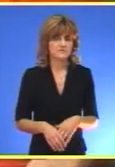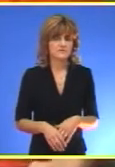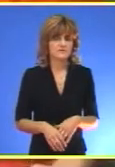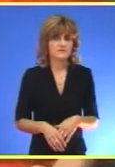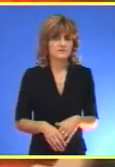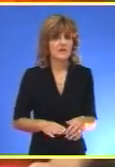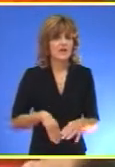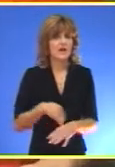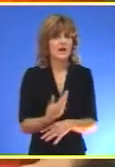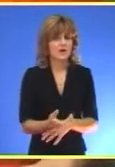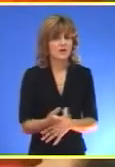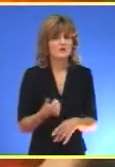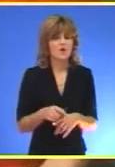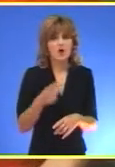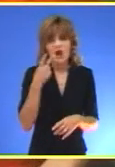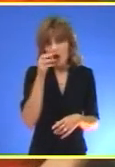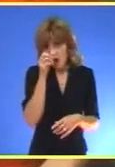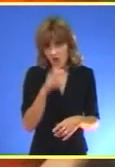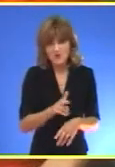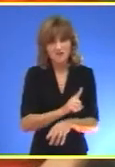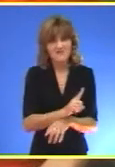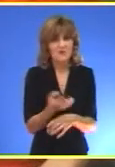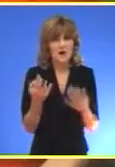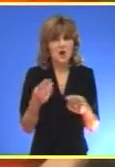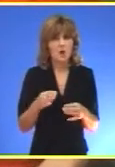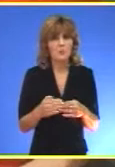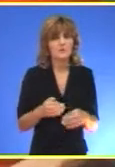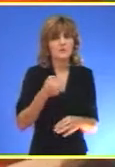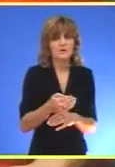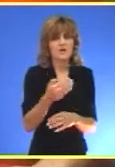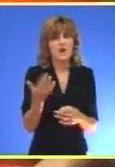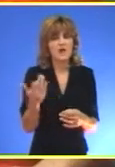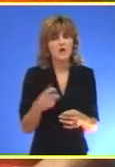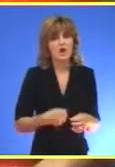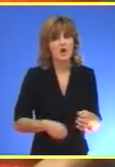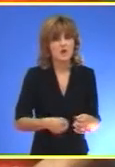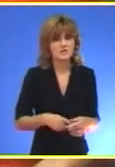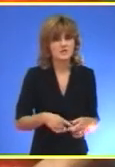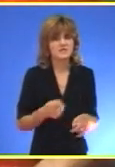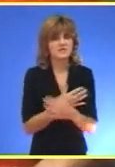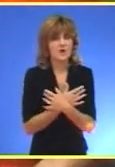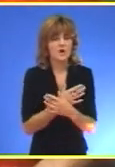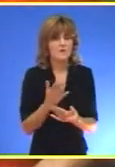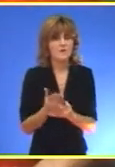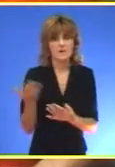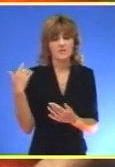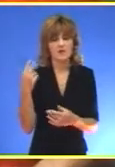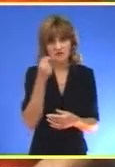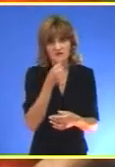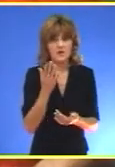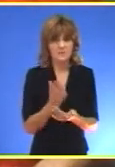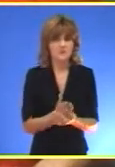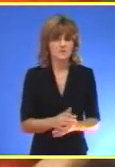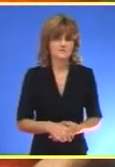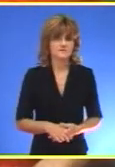Nakon što je zbog loših vremenskih prilika nekoliko puta odložen, dugo očekivani koncert Zvonka Bogdana je proteklog vikenda ipak